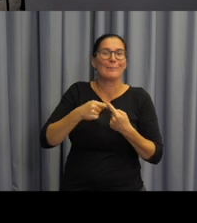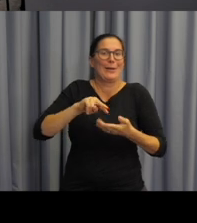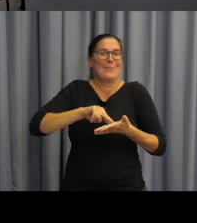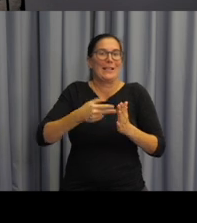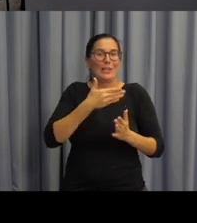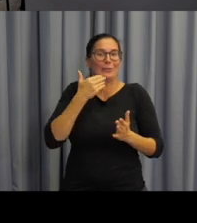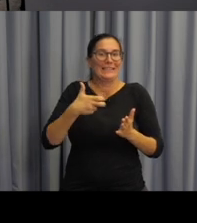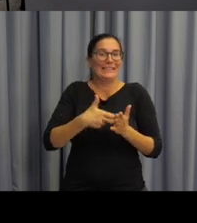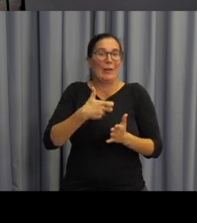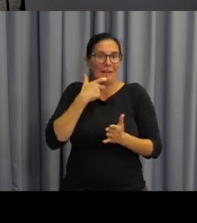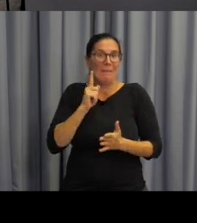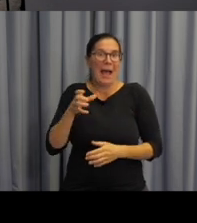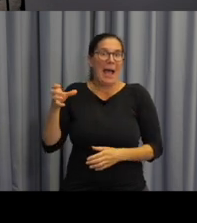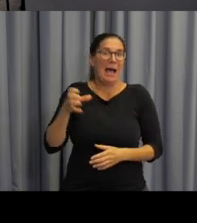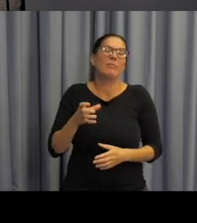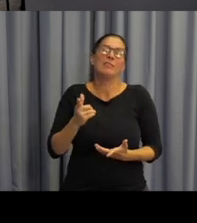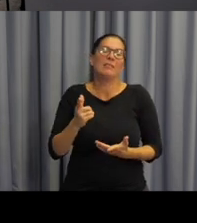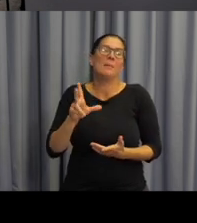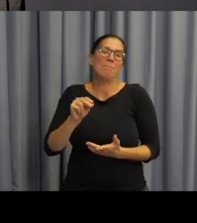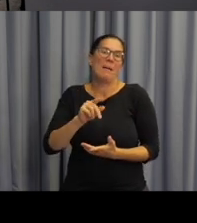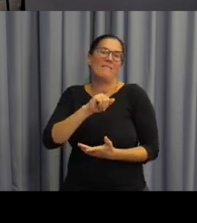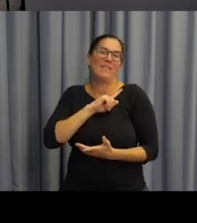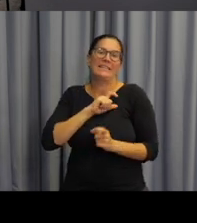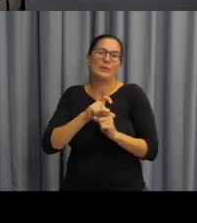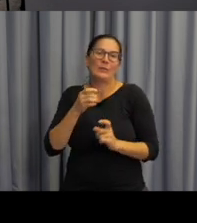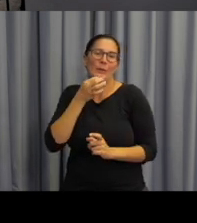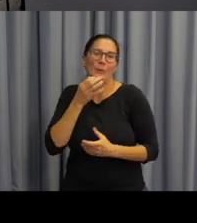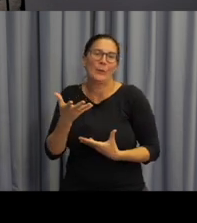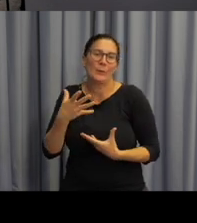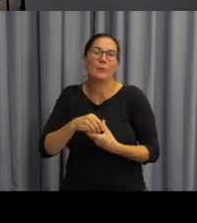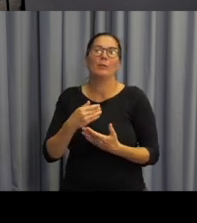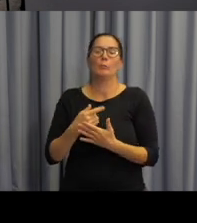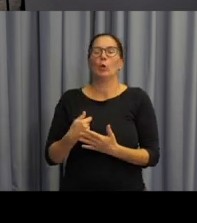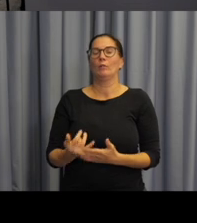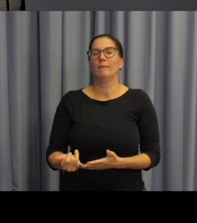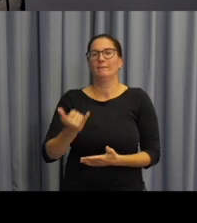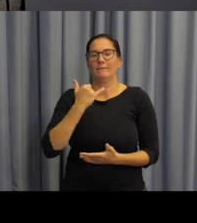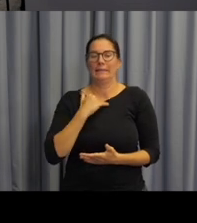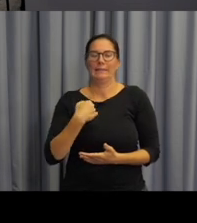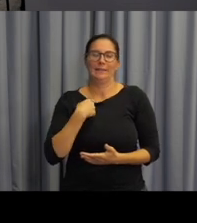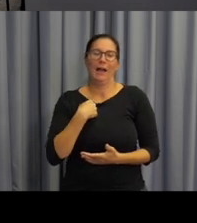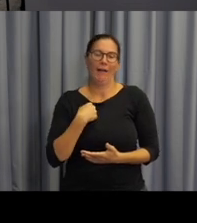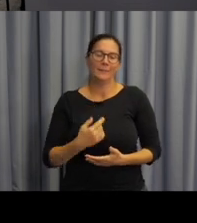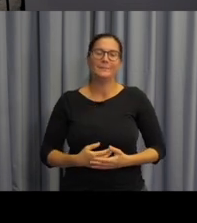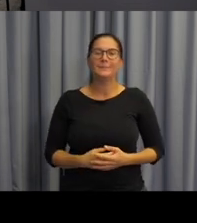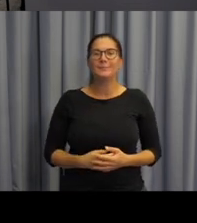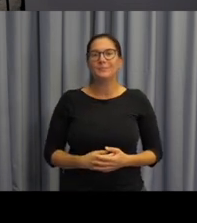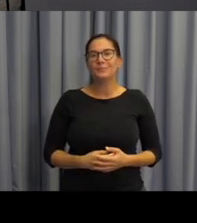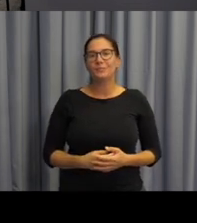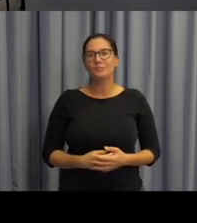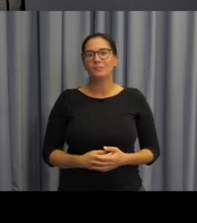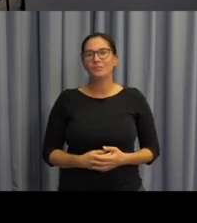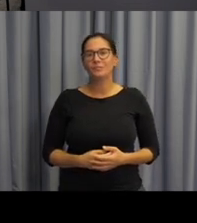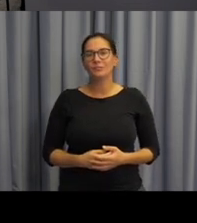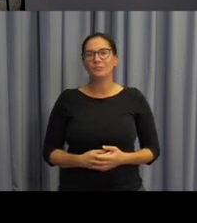českého znakového jazyka měl zaštiťovat. Bohužel z osobních důvodů to nebylo možné a tak jsem byla oslovena k této práci já.